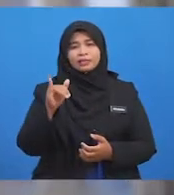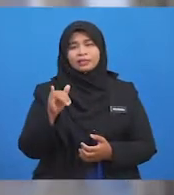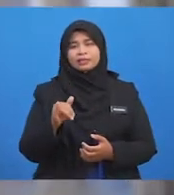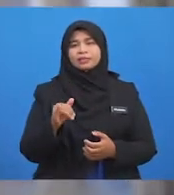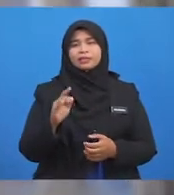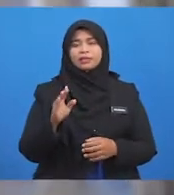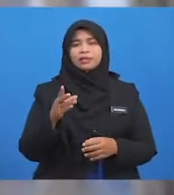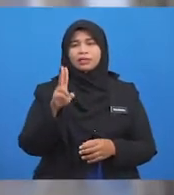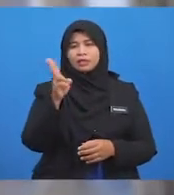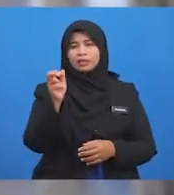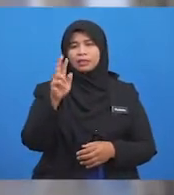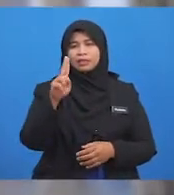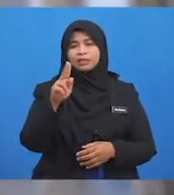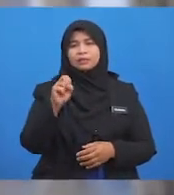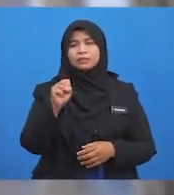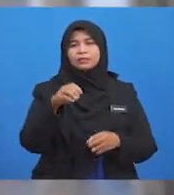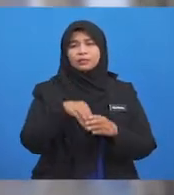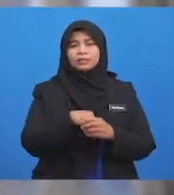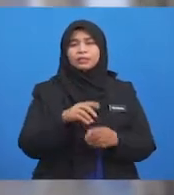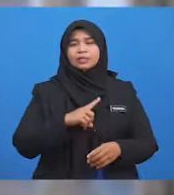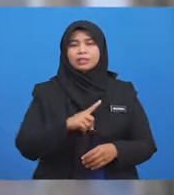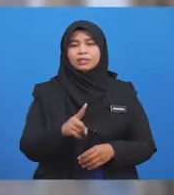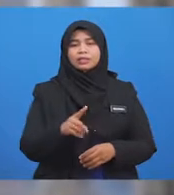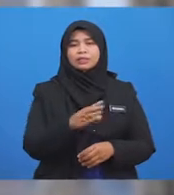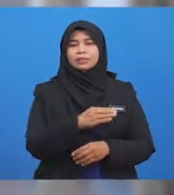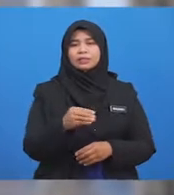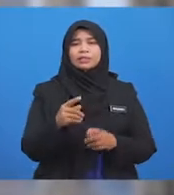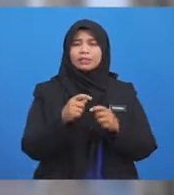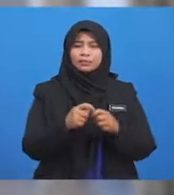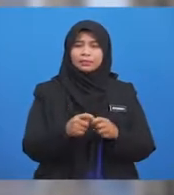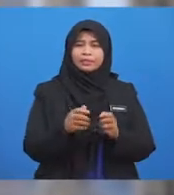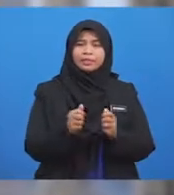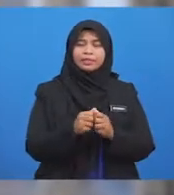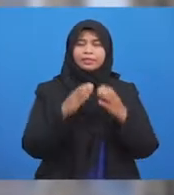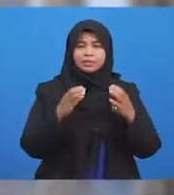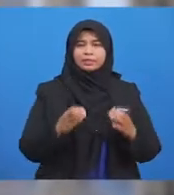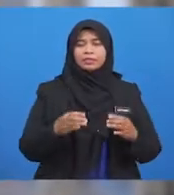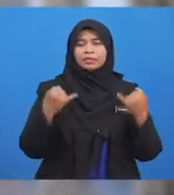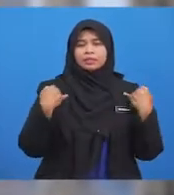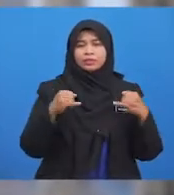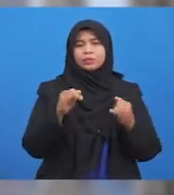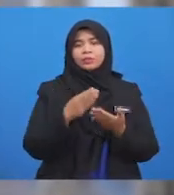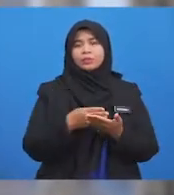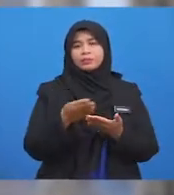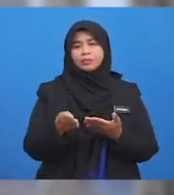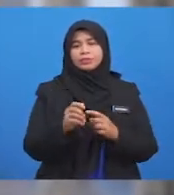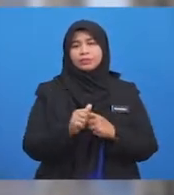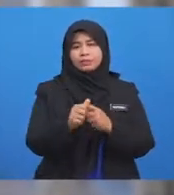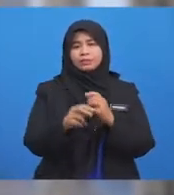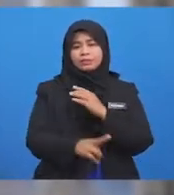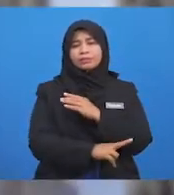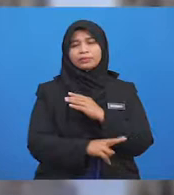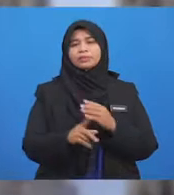ianya diharuskan dalam Islam Dan bertepatan dengan cara jual beli Mengikut syariat Islam